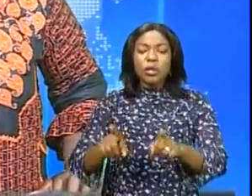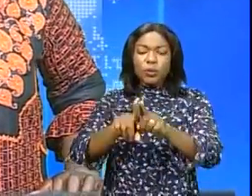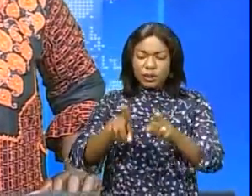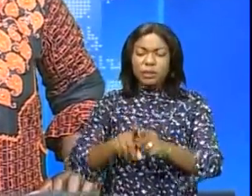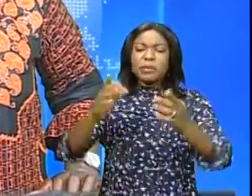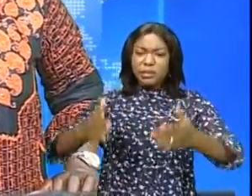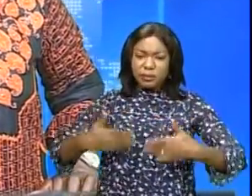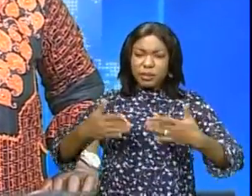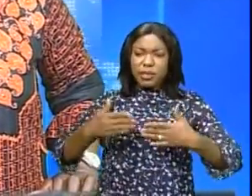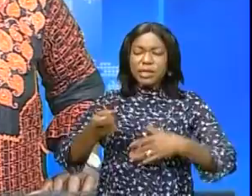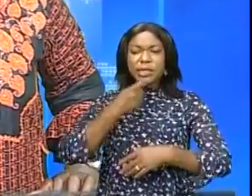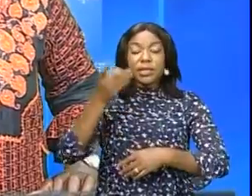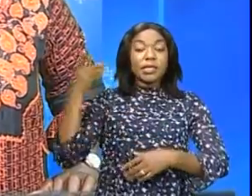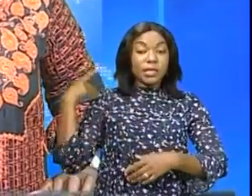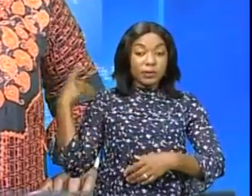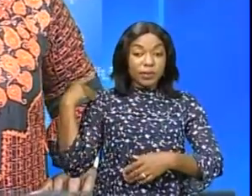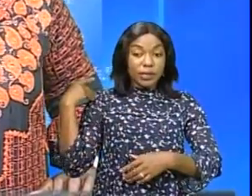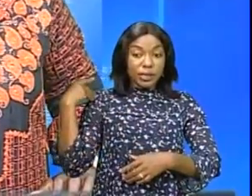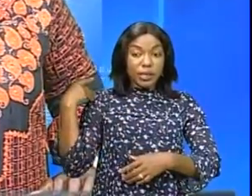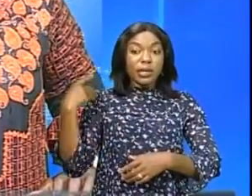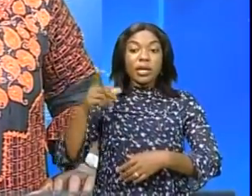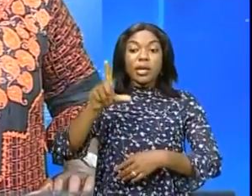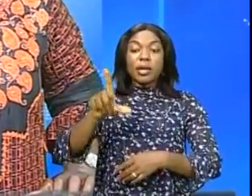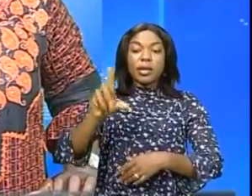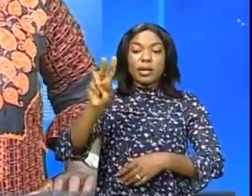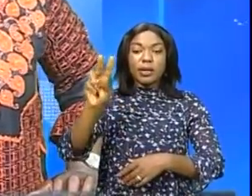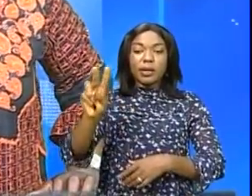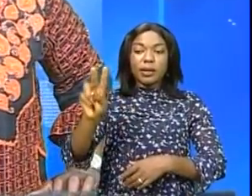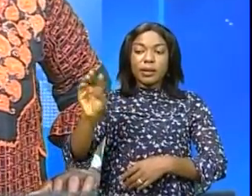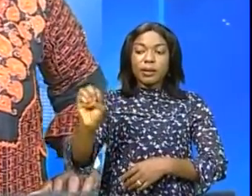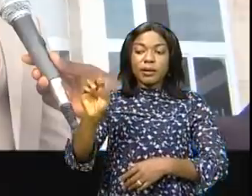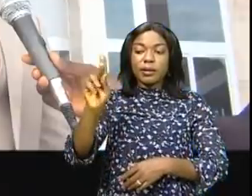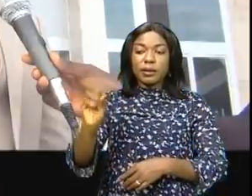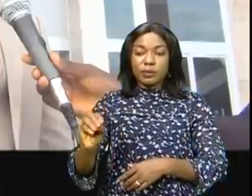à point nommée, comme l'affirme le député Emmanuel Lecou, élu de Mambassa.